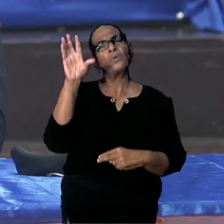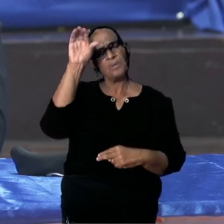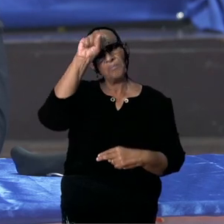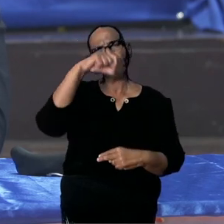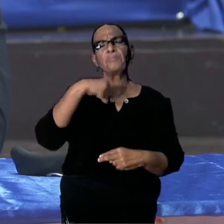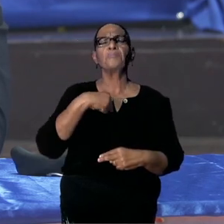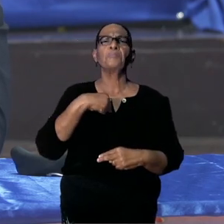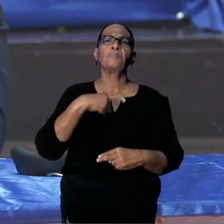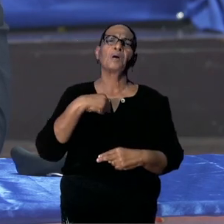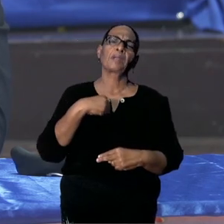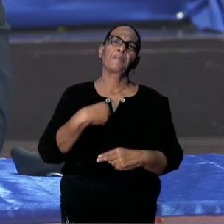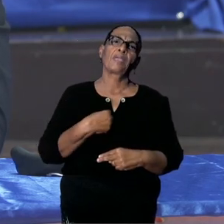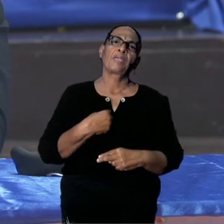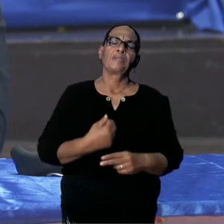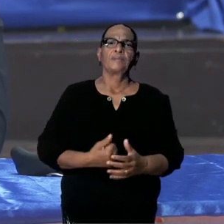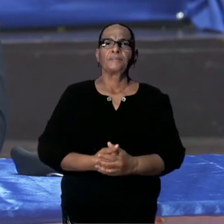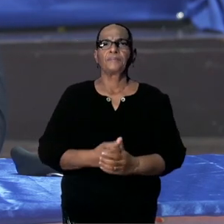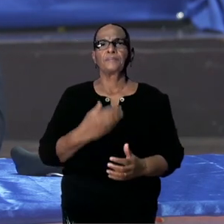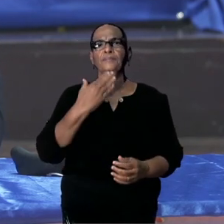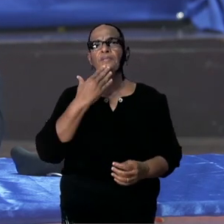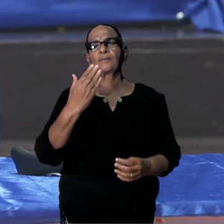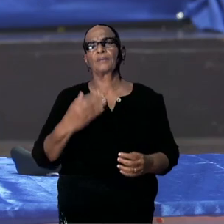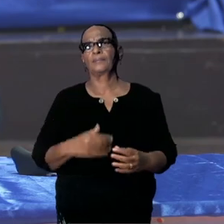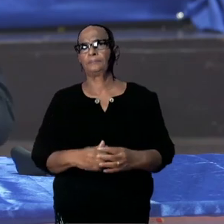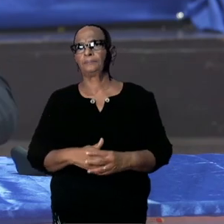genomen. Dank u wel.